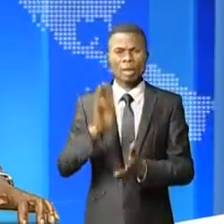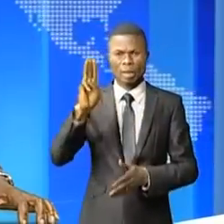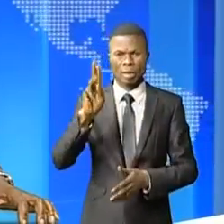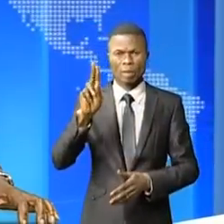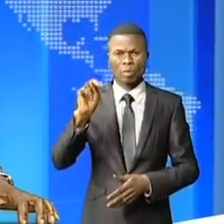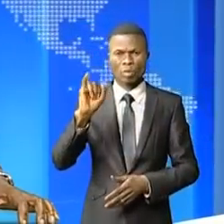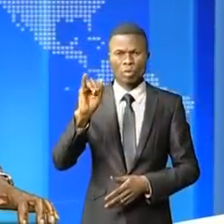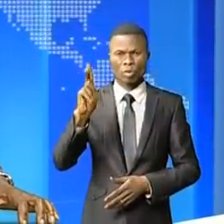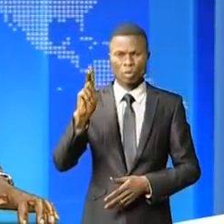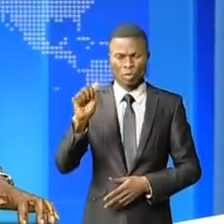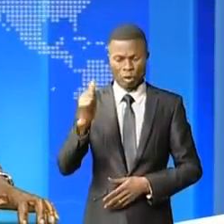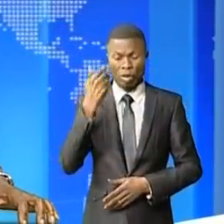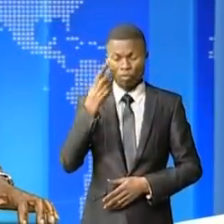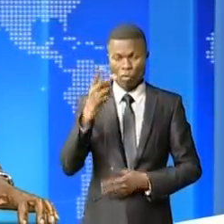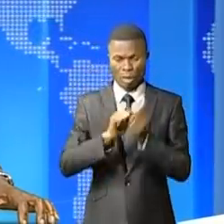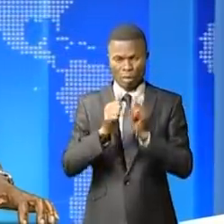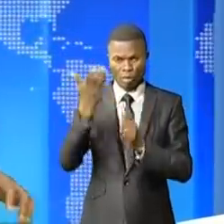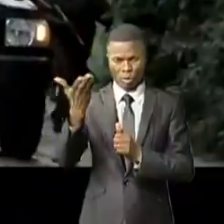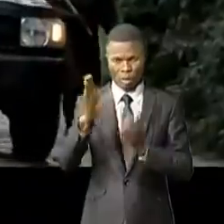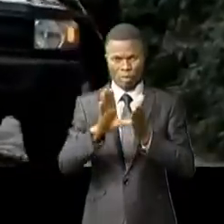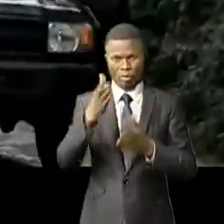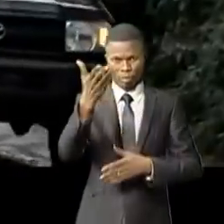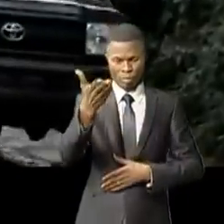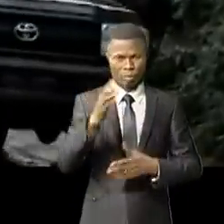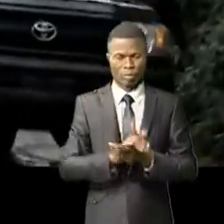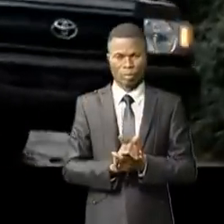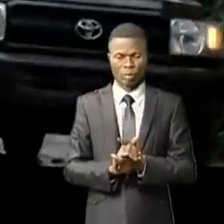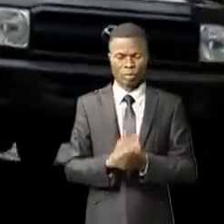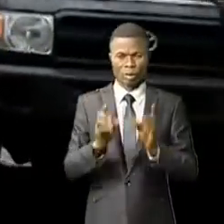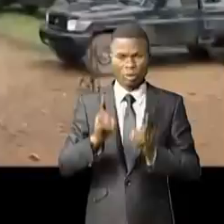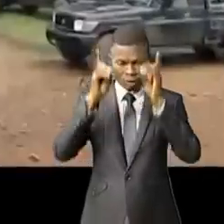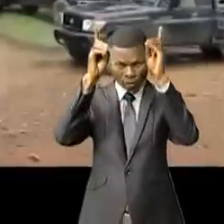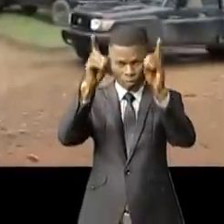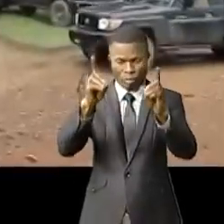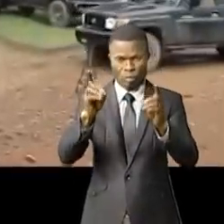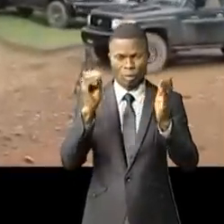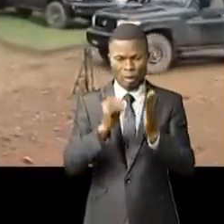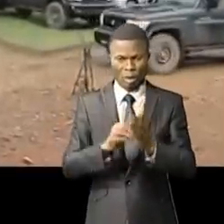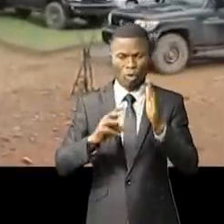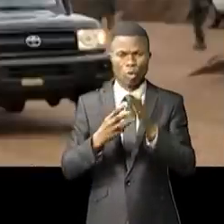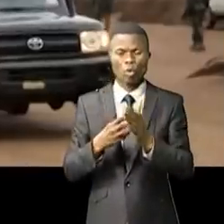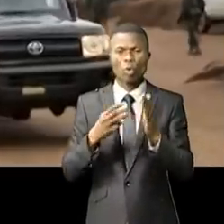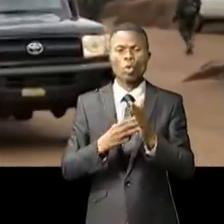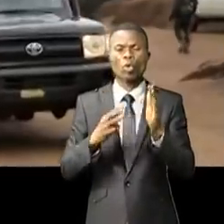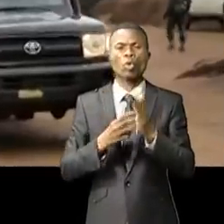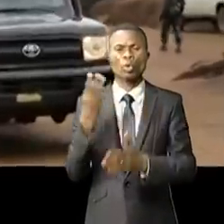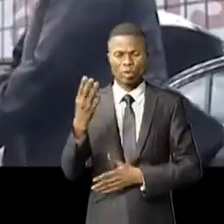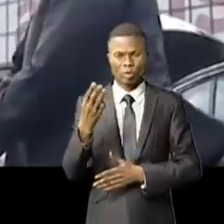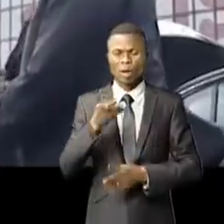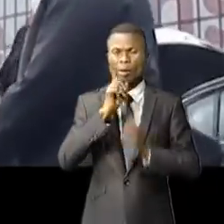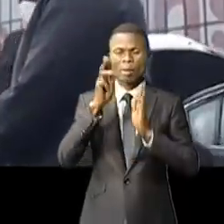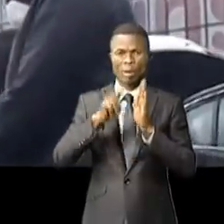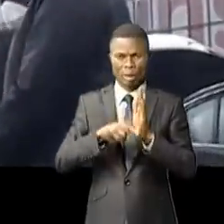réalité. Reportage Rodé Ponda. Après la huitième prorogation de l'état de siège par les parlements, une